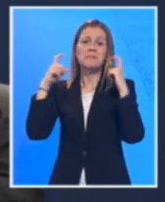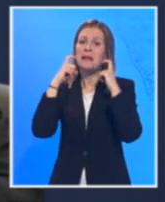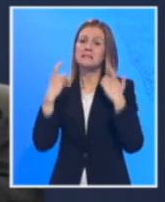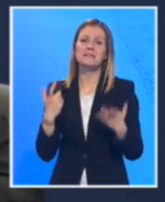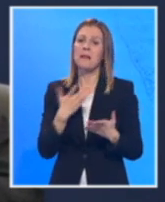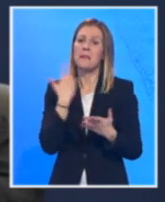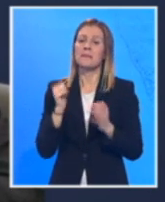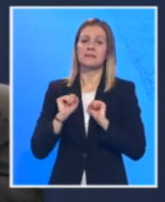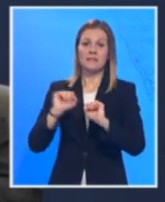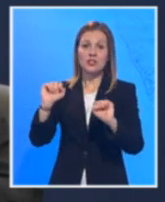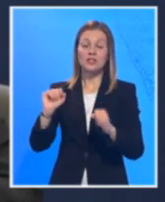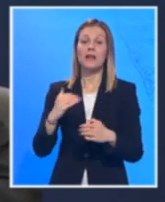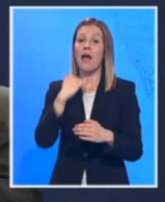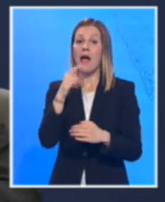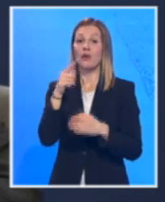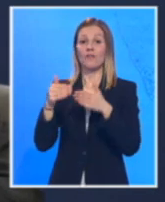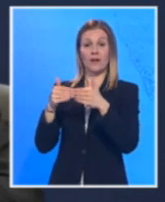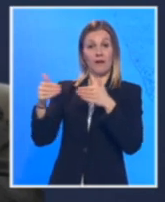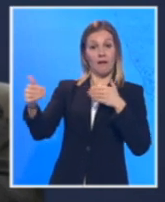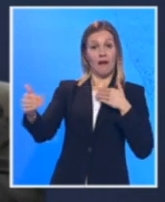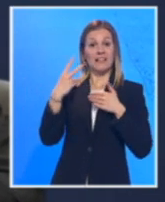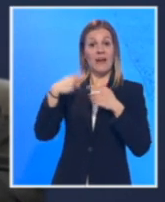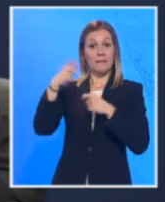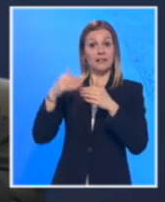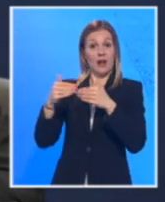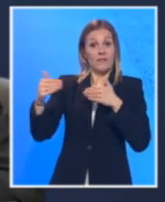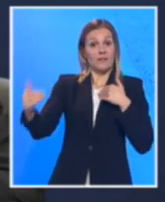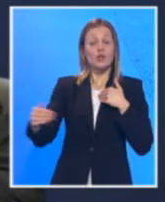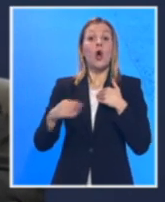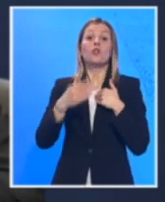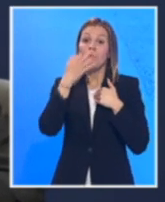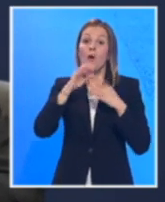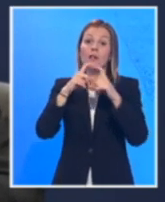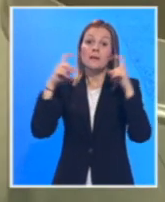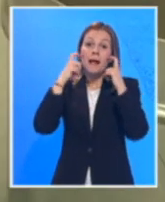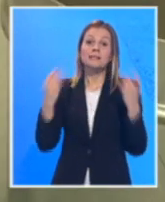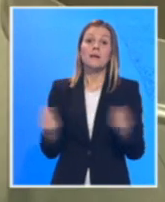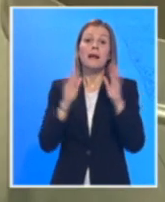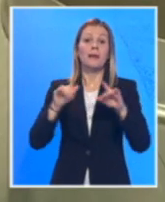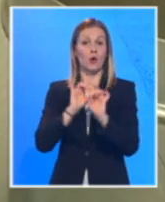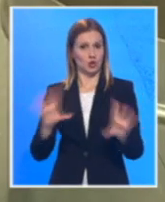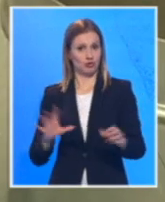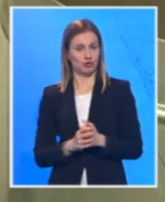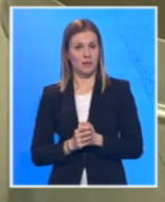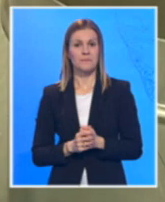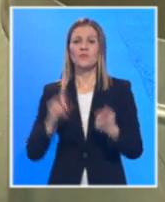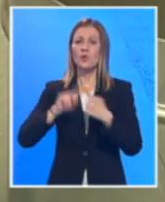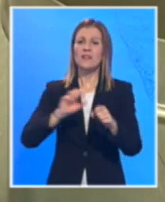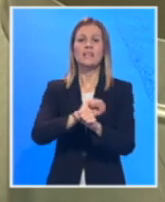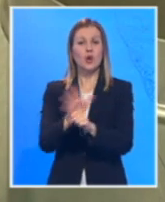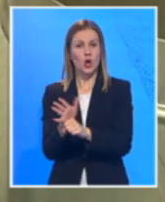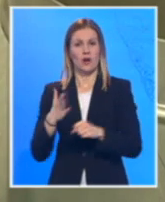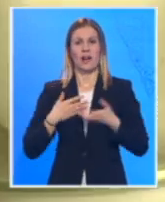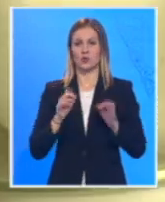da koristi. Al kad se na udaljenosti više od dva metra, bolje je i to imati nego nemati ništa. Kada je reč o koroni, naši stručnici